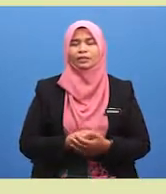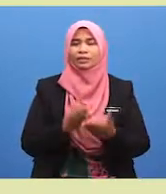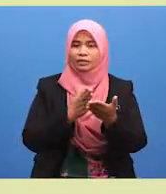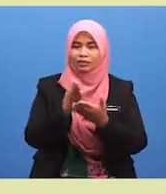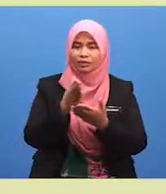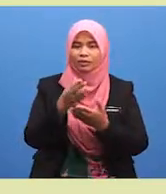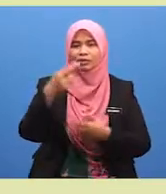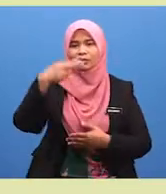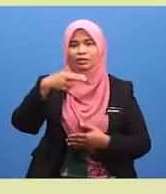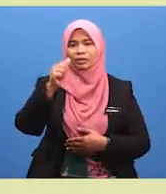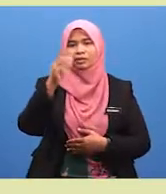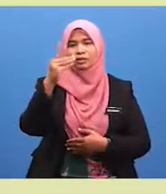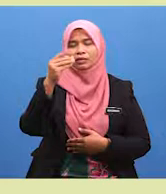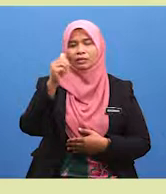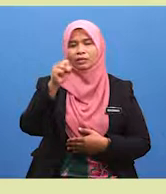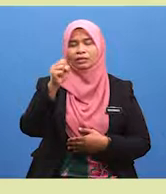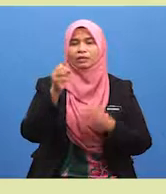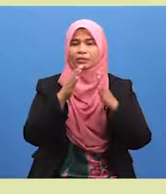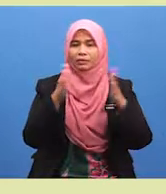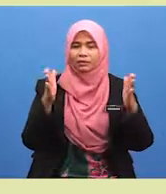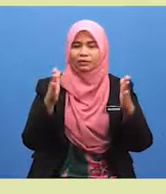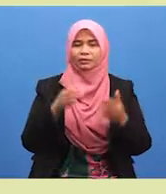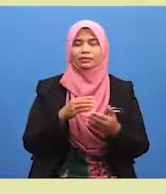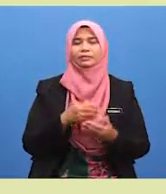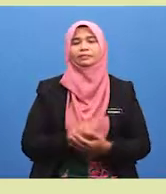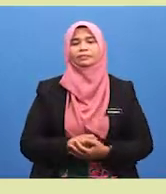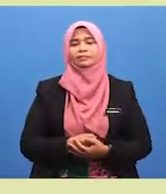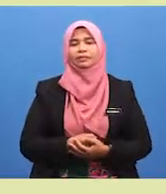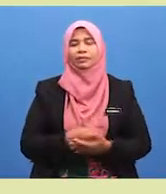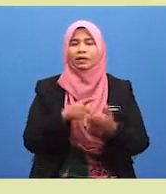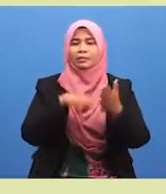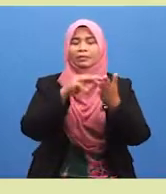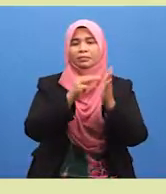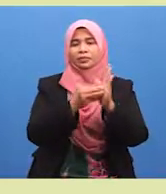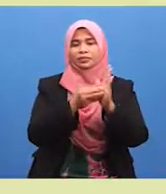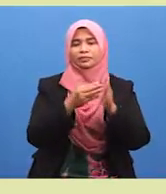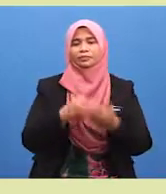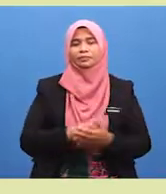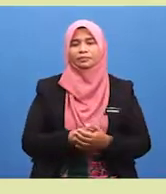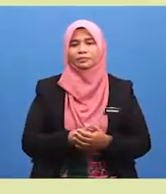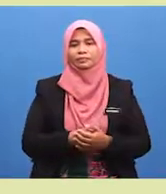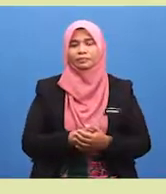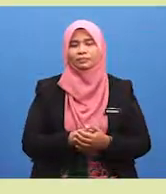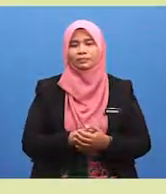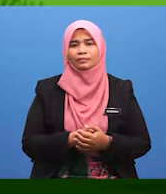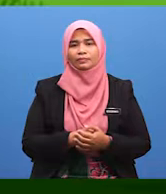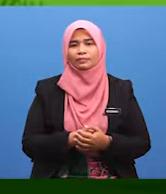Seru saja murid-murid sekalian hadas besar pula. Apa maksud hadas besar?